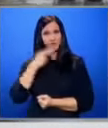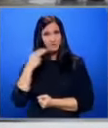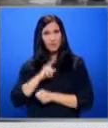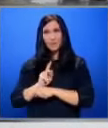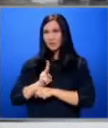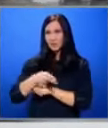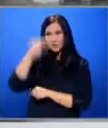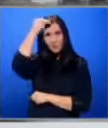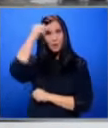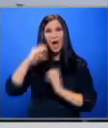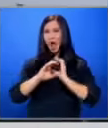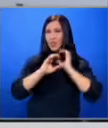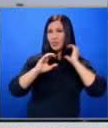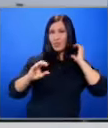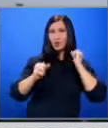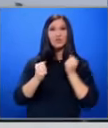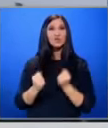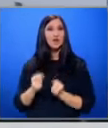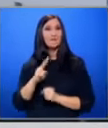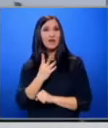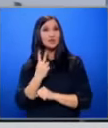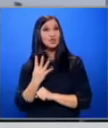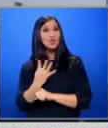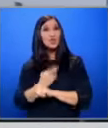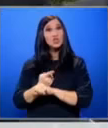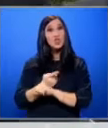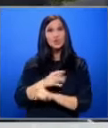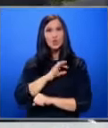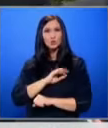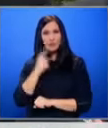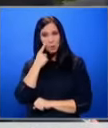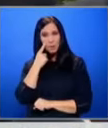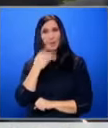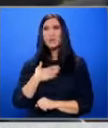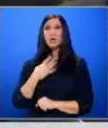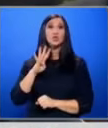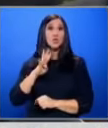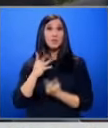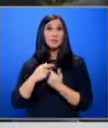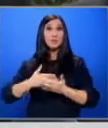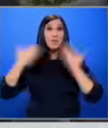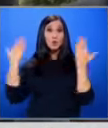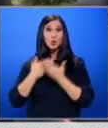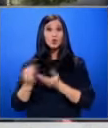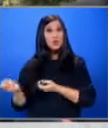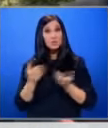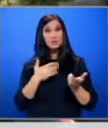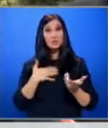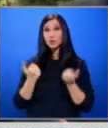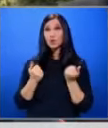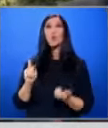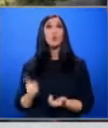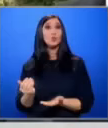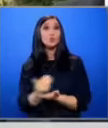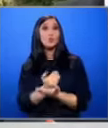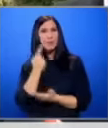влизащите у нас стирове чакат по 24 часа резултатите от пробите Ние четири пъти в динонощитето изпращаме наши кули, които да събират